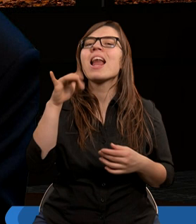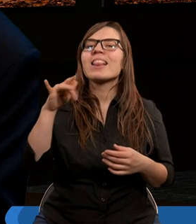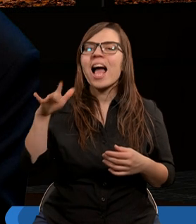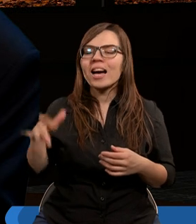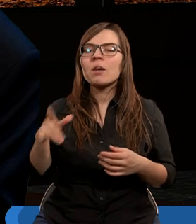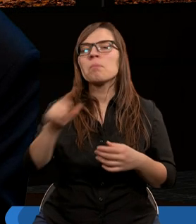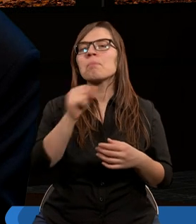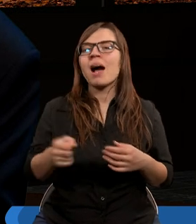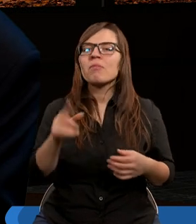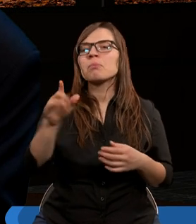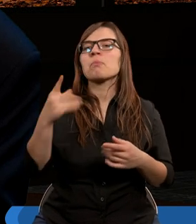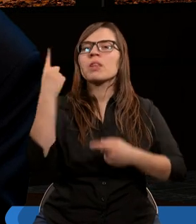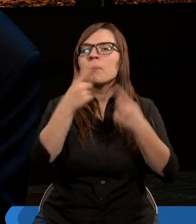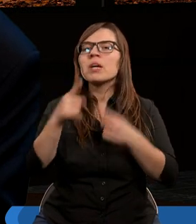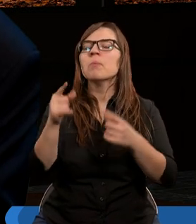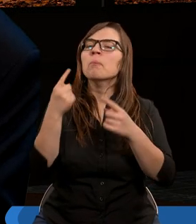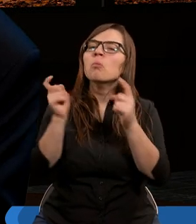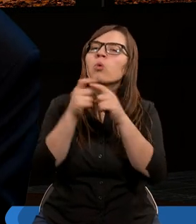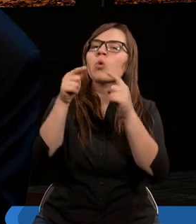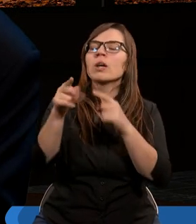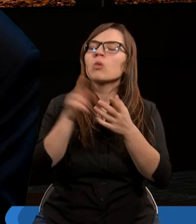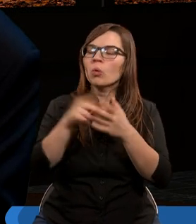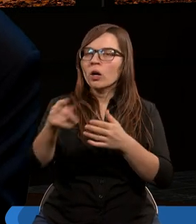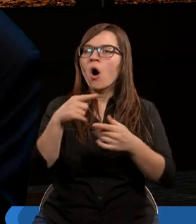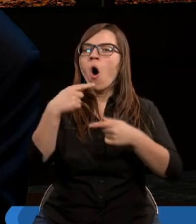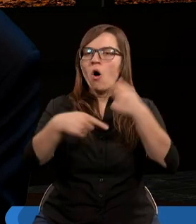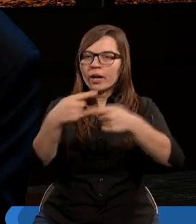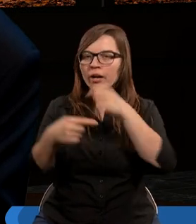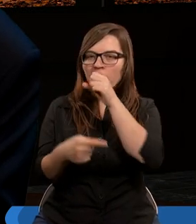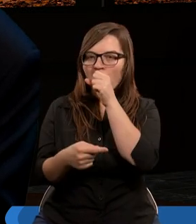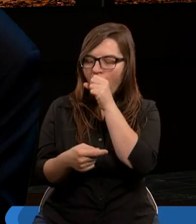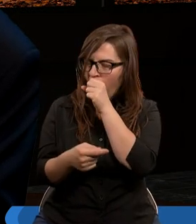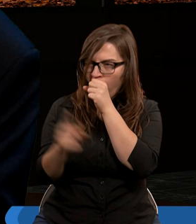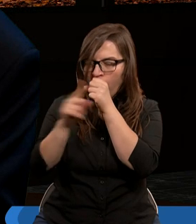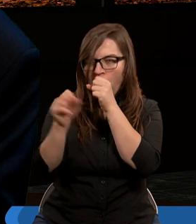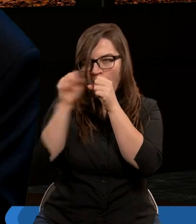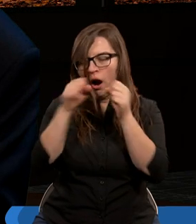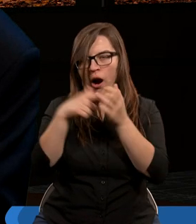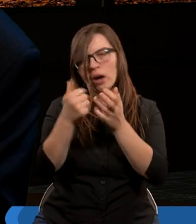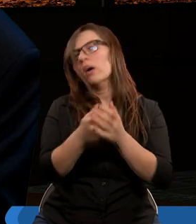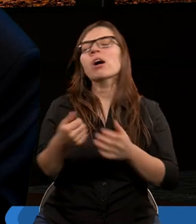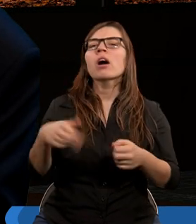Paweł miał na myśli ten pewien sposób, myślenie, jaki oni odziedziczyli ze Starego Testamentu, przywiązanie do prawa, przy